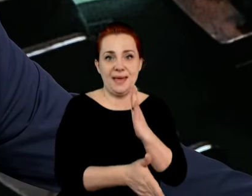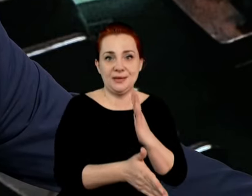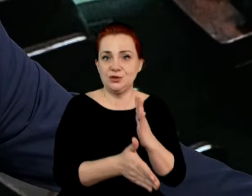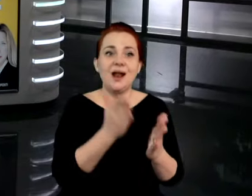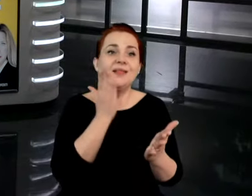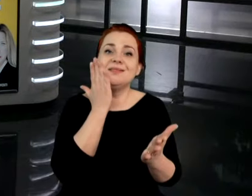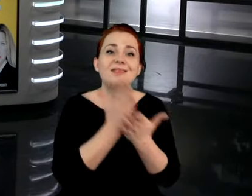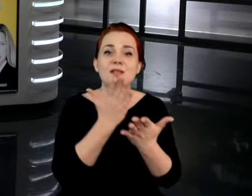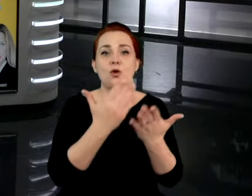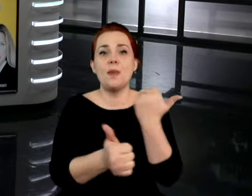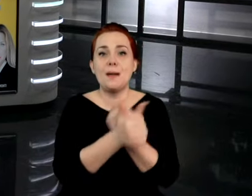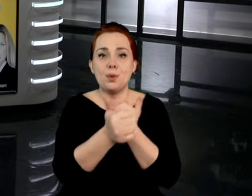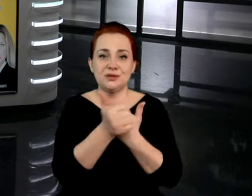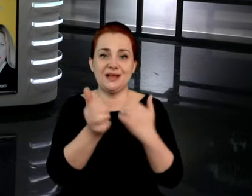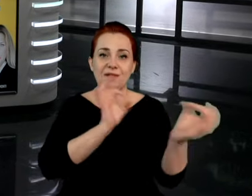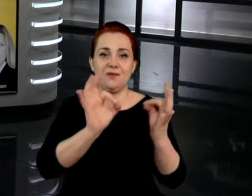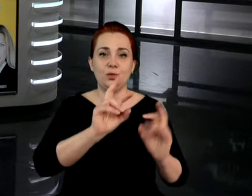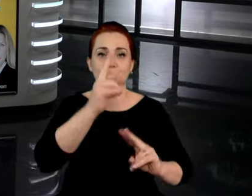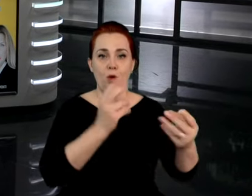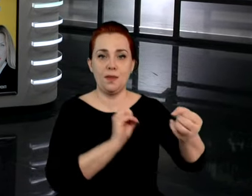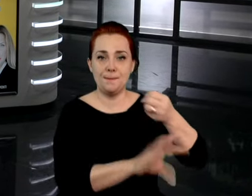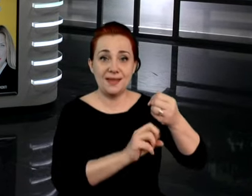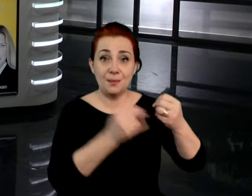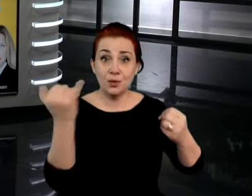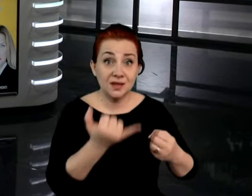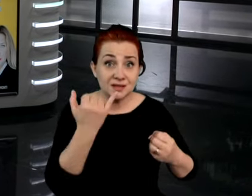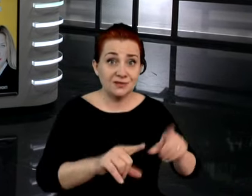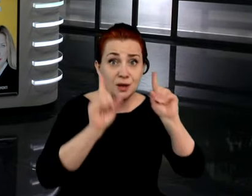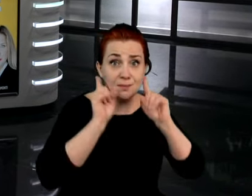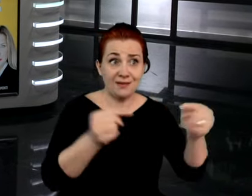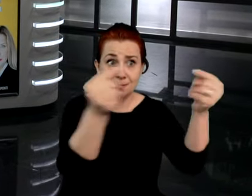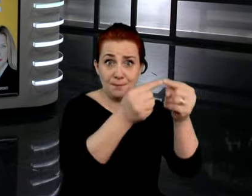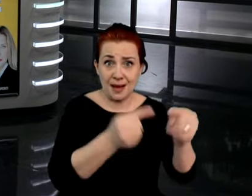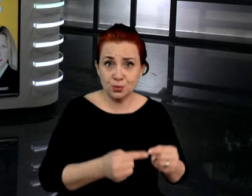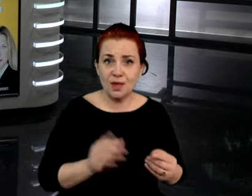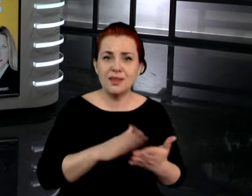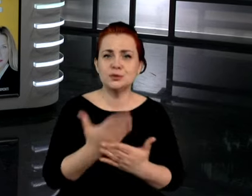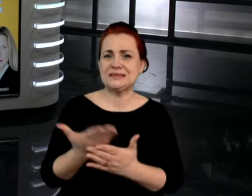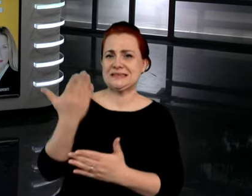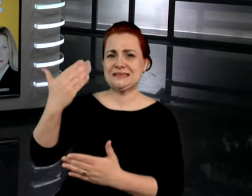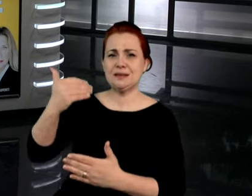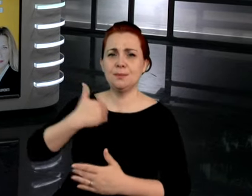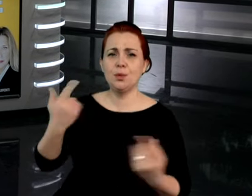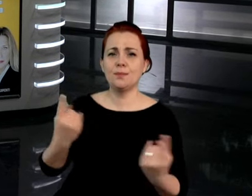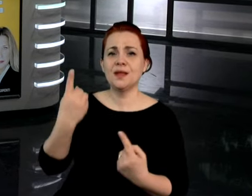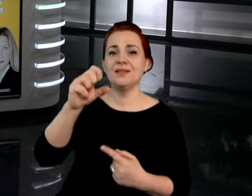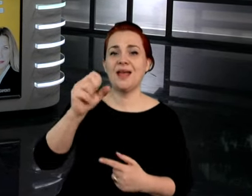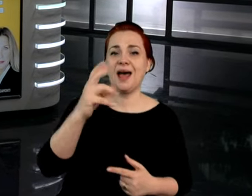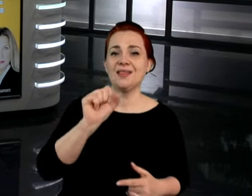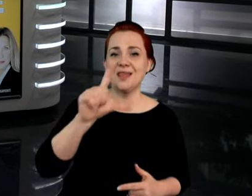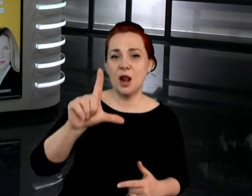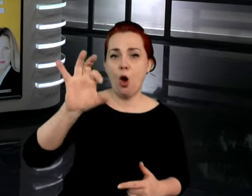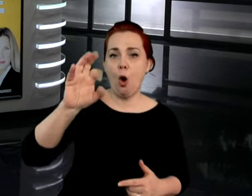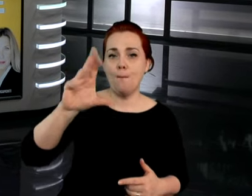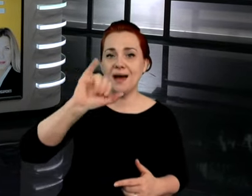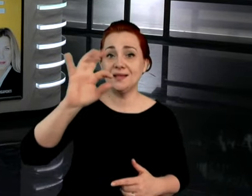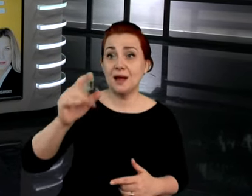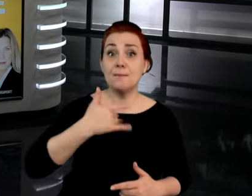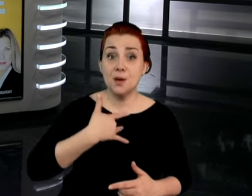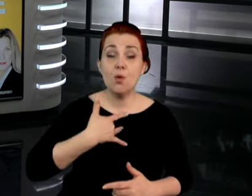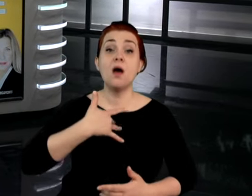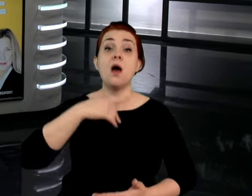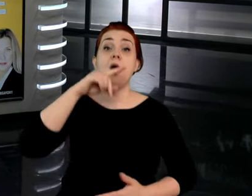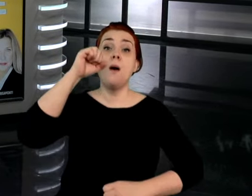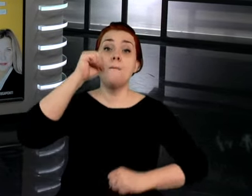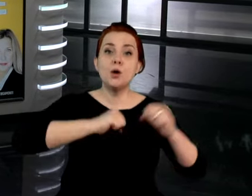informacji medialnych, bo nie zawsze one się sprawdzają. Ostatnio na przykład Daniel Obajtek wygrał proces z wyborczą w